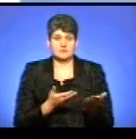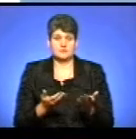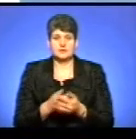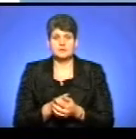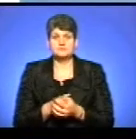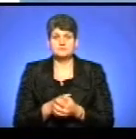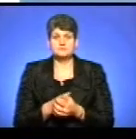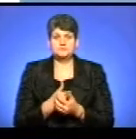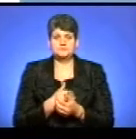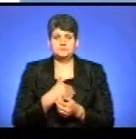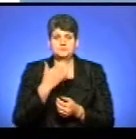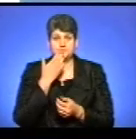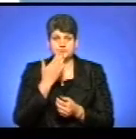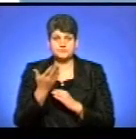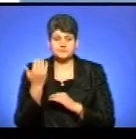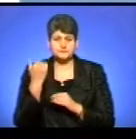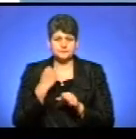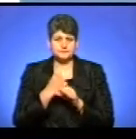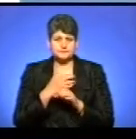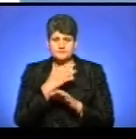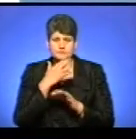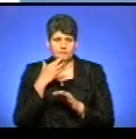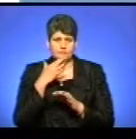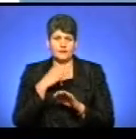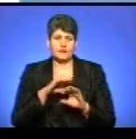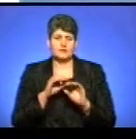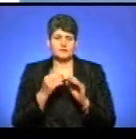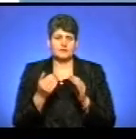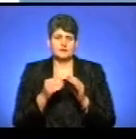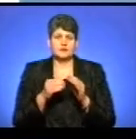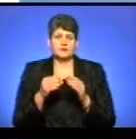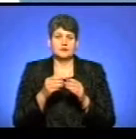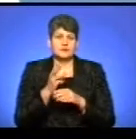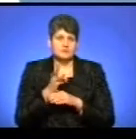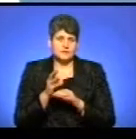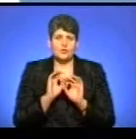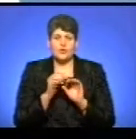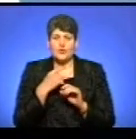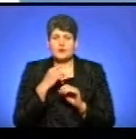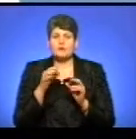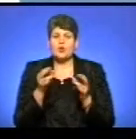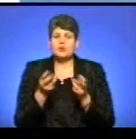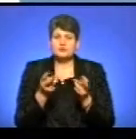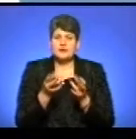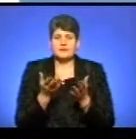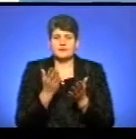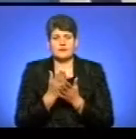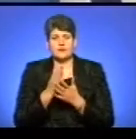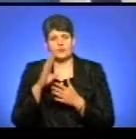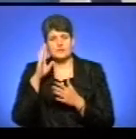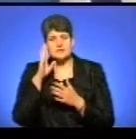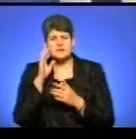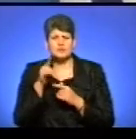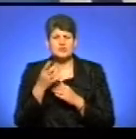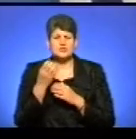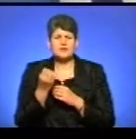хочу ще запитати. Ми раніше робили не один сюжет про логістичний центр допомоги бійцями, то говорили про потреби, які є у бійців. І тоді